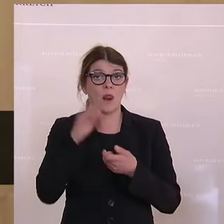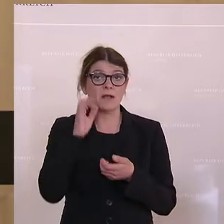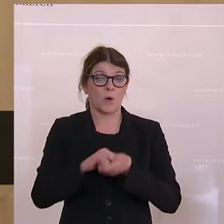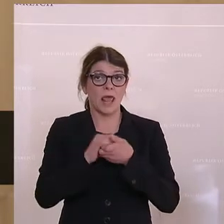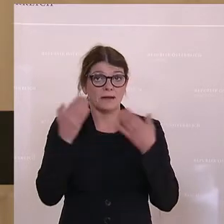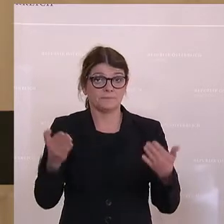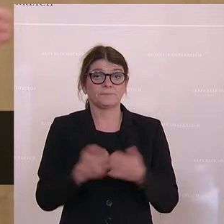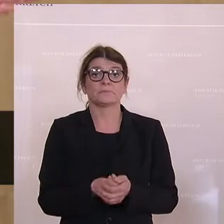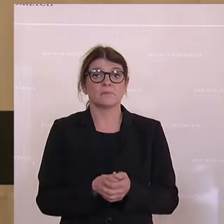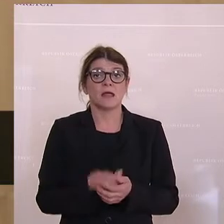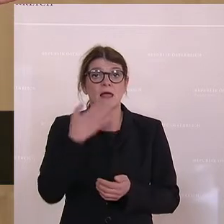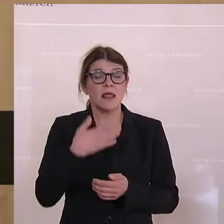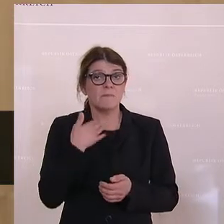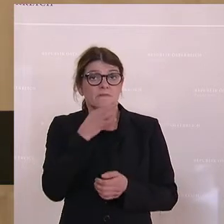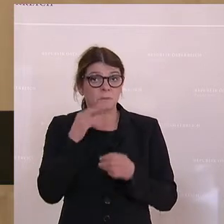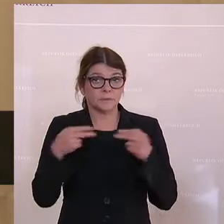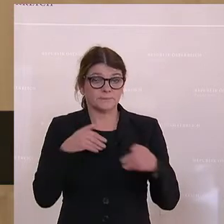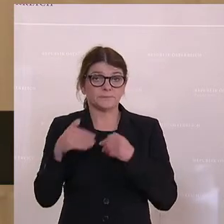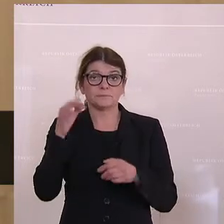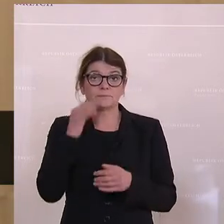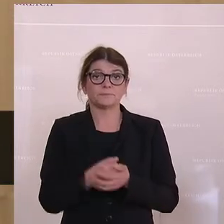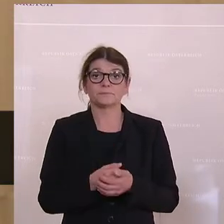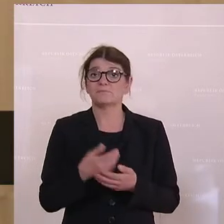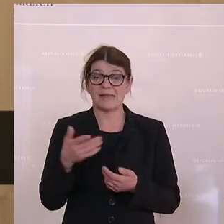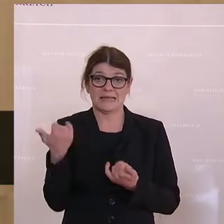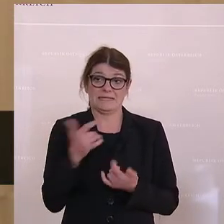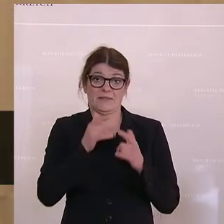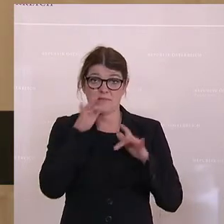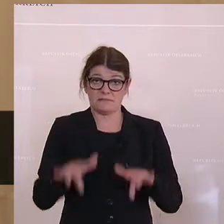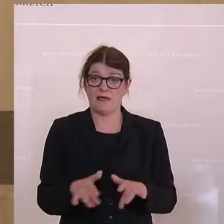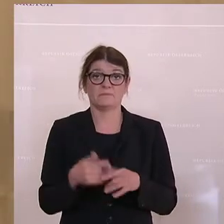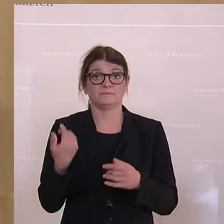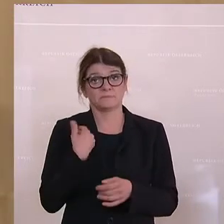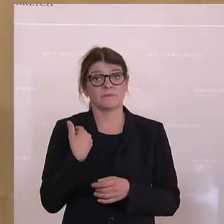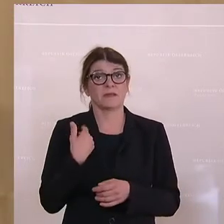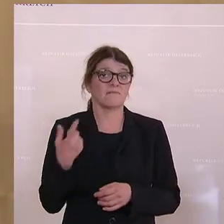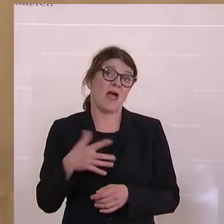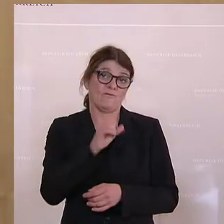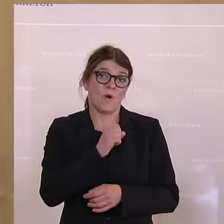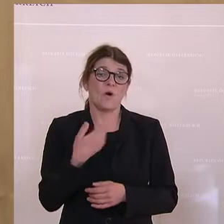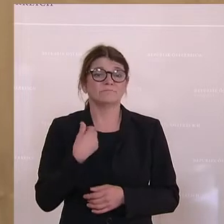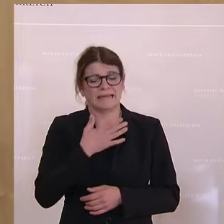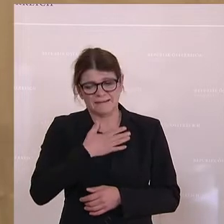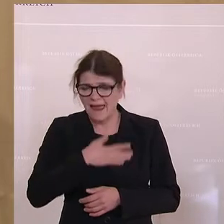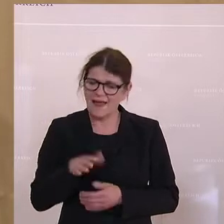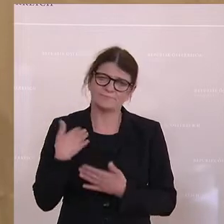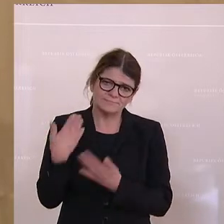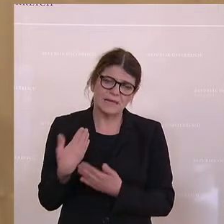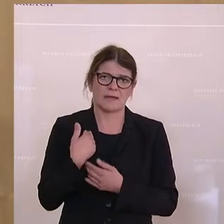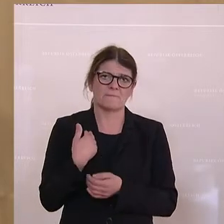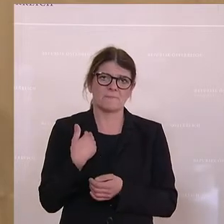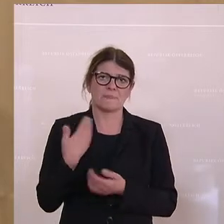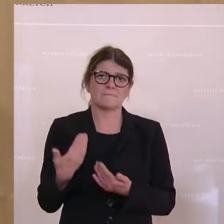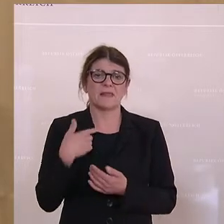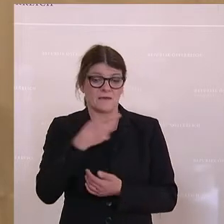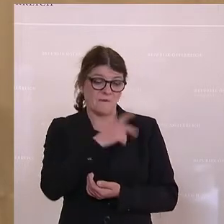und Kollegen, liebe Frau Bundesministerin, die abwesend ist, ich wäre ihr den Erfolg wirklich so vergönnt gewesen als Vater